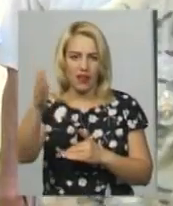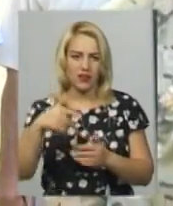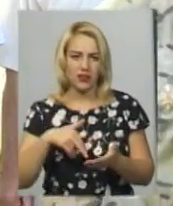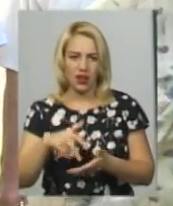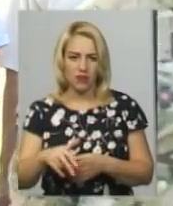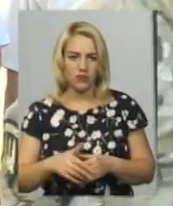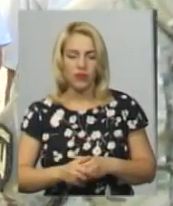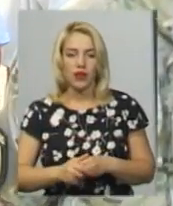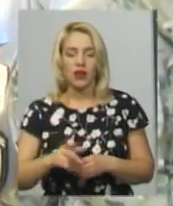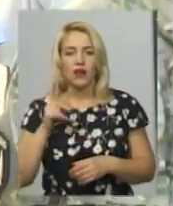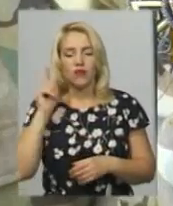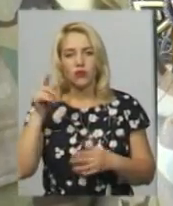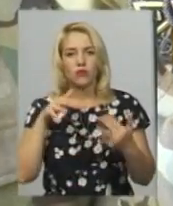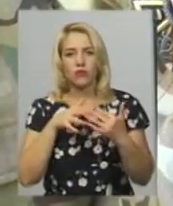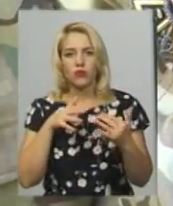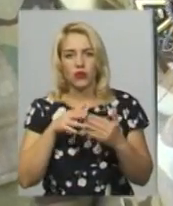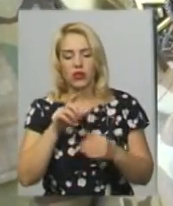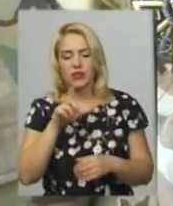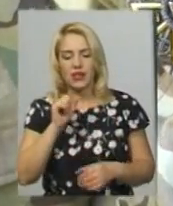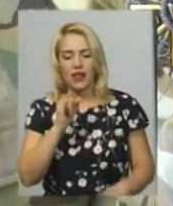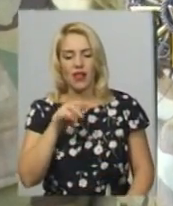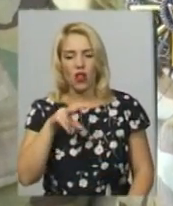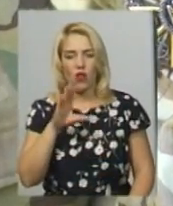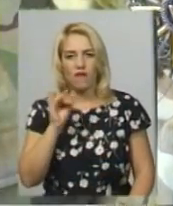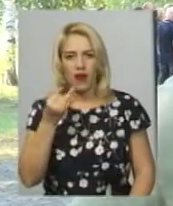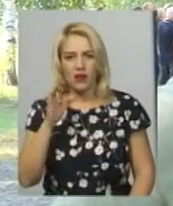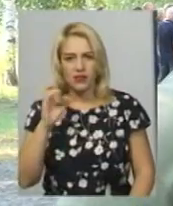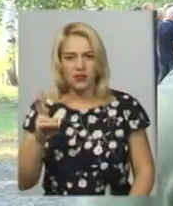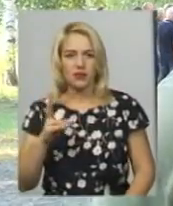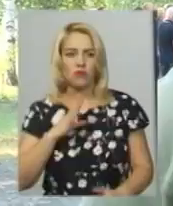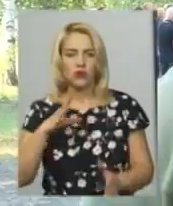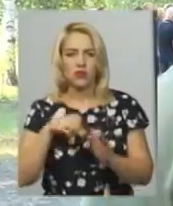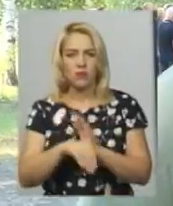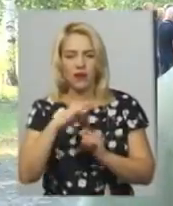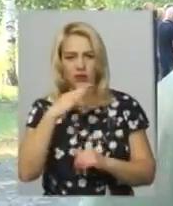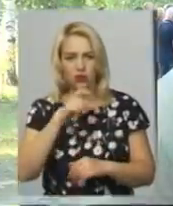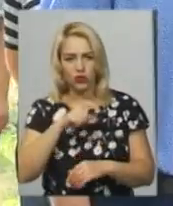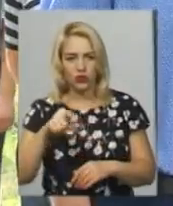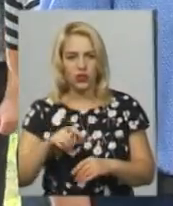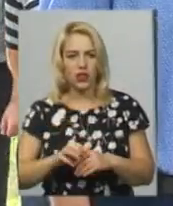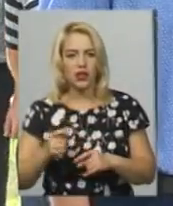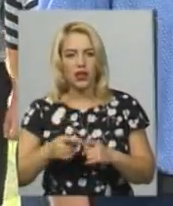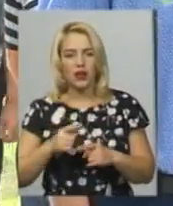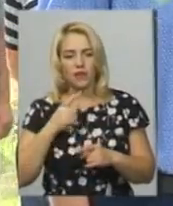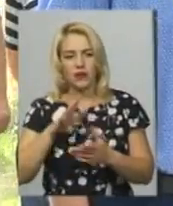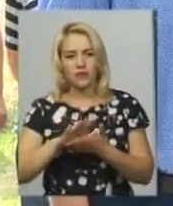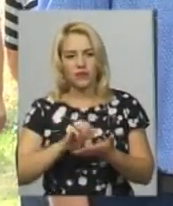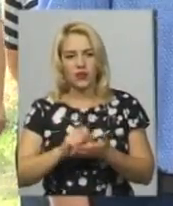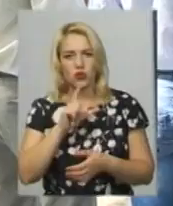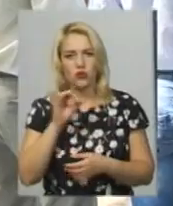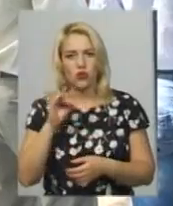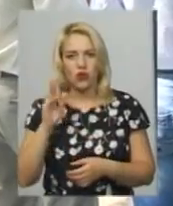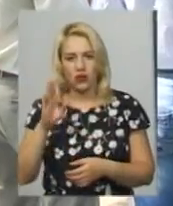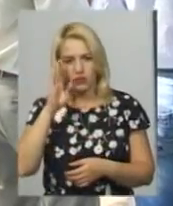бою за Іловайськ наш взвод поніс найбільші втрати з початку війни, каже побратим Олександра Святослав Андрій Грушевський, позивний «Зорік». Олександр